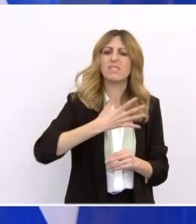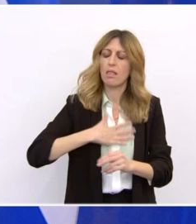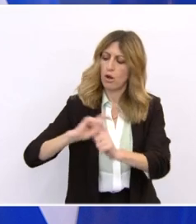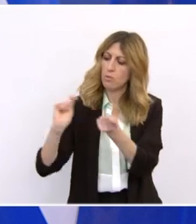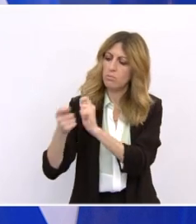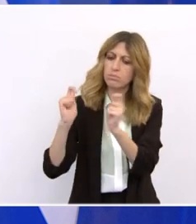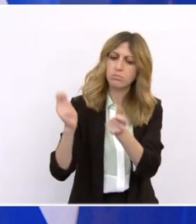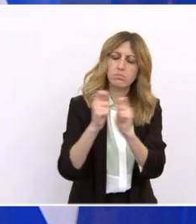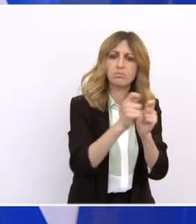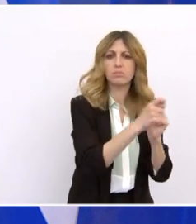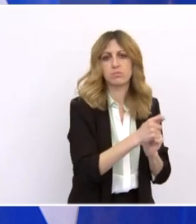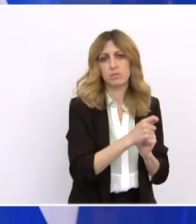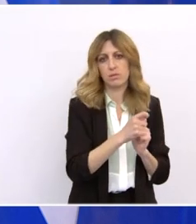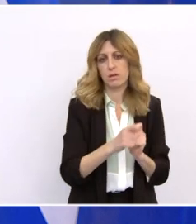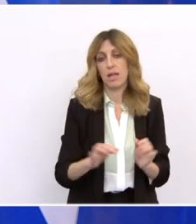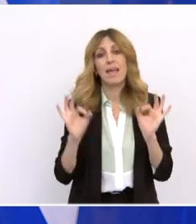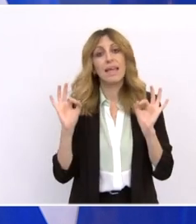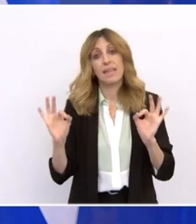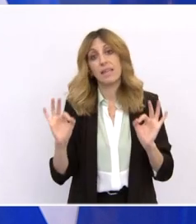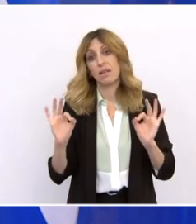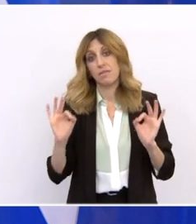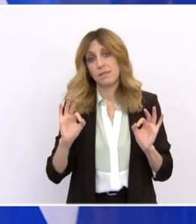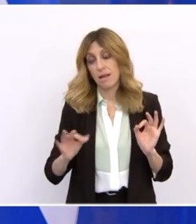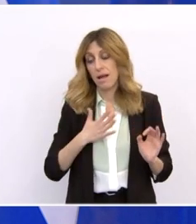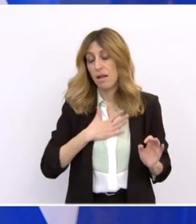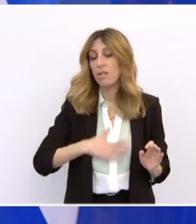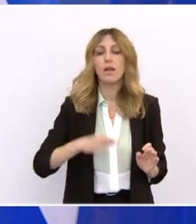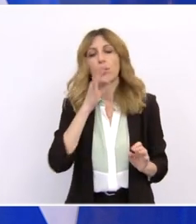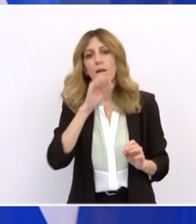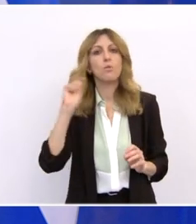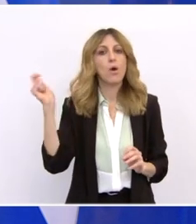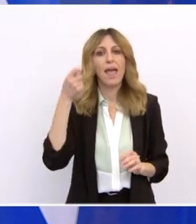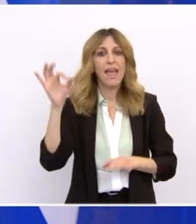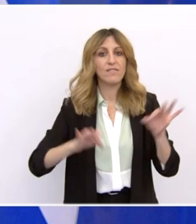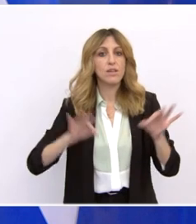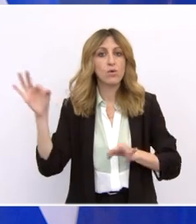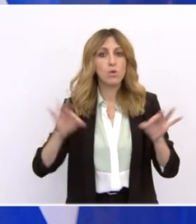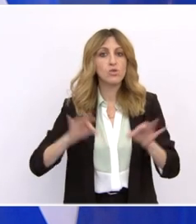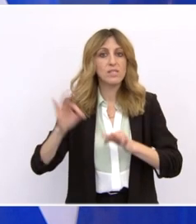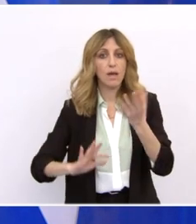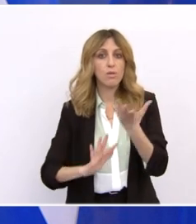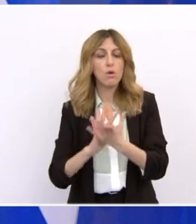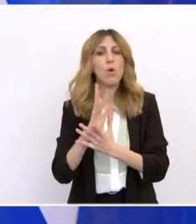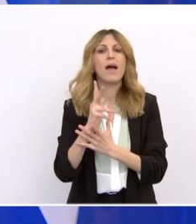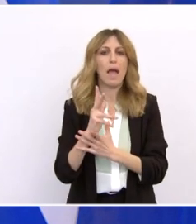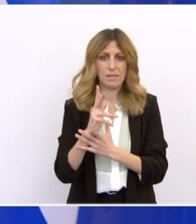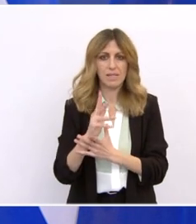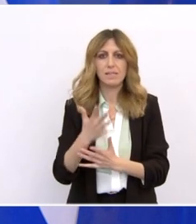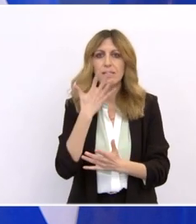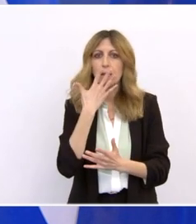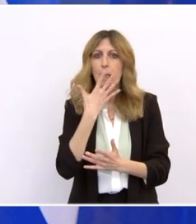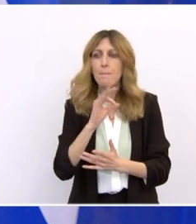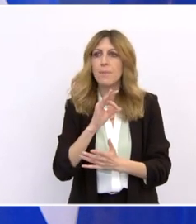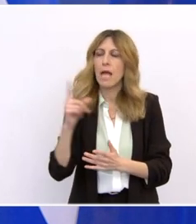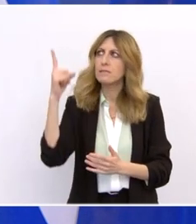ότι το Εθνικό Σχέδιο Ανάκαμψης δημιουργεί μια νέα καθημερινότητα για όλους τους